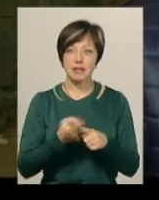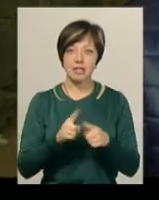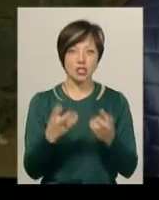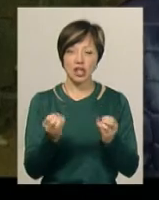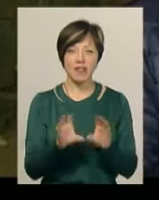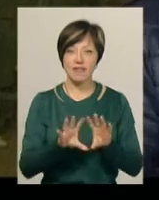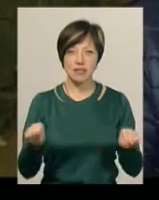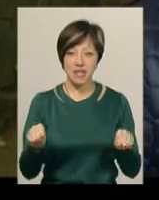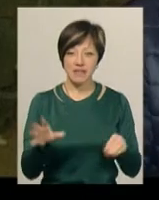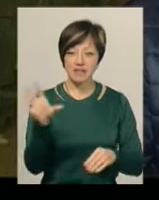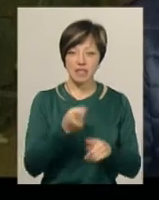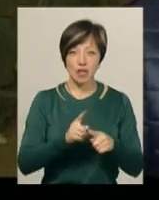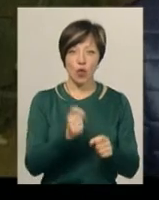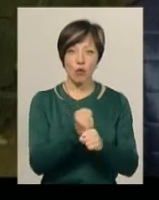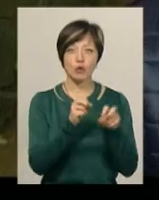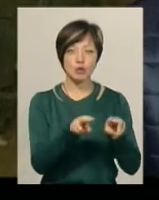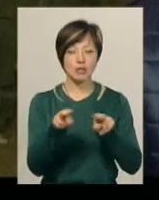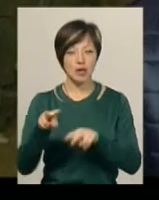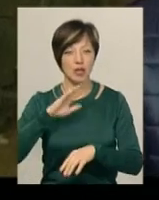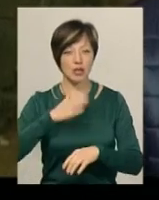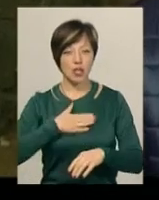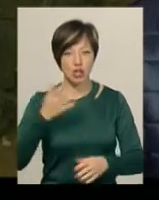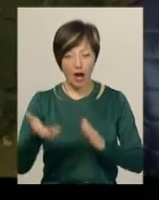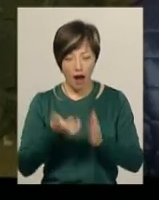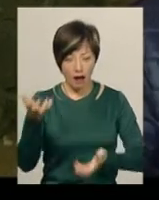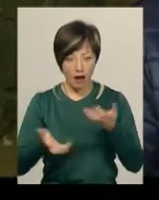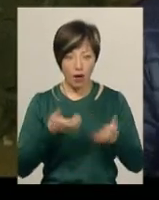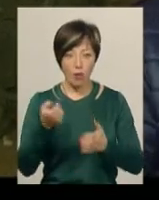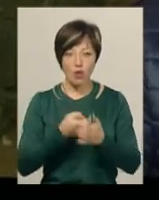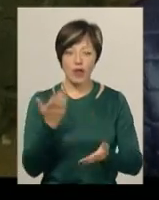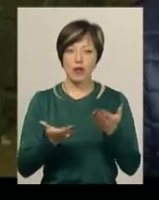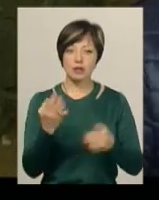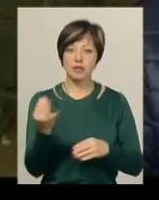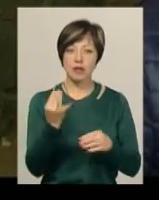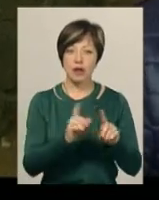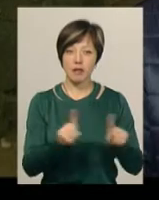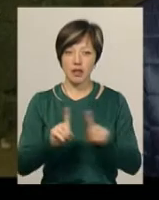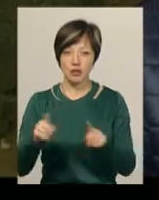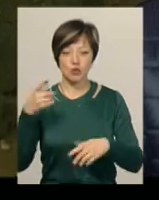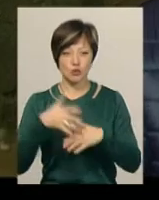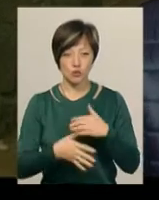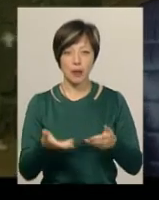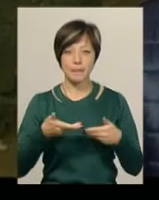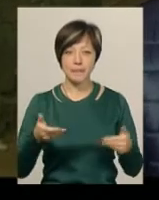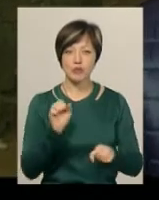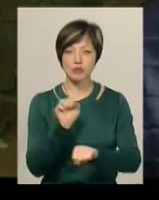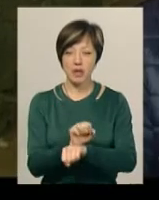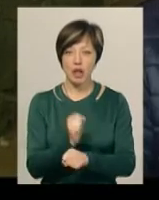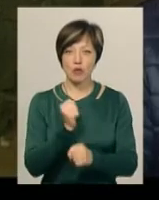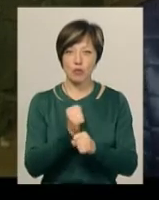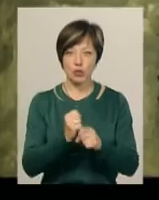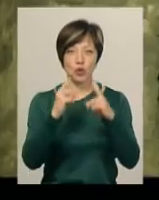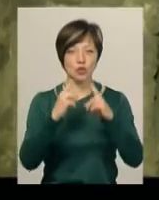ще не все. За всією цією роботою спостерігали наші археологи. І якщо були цікаві речі, зрозуміло, ми зупиняли роботи,